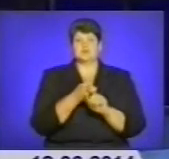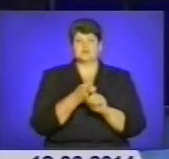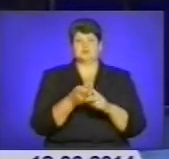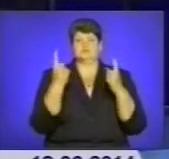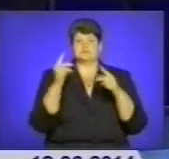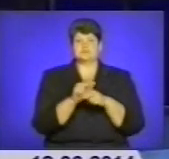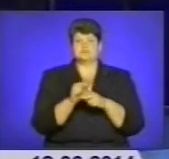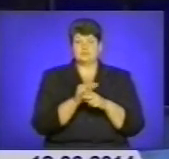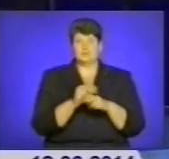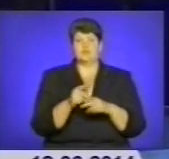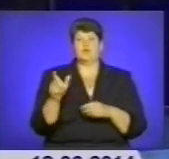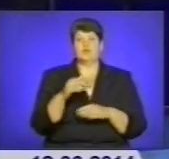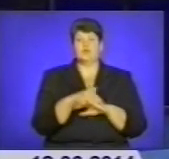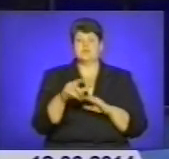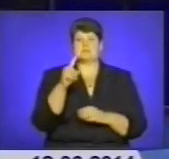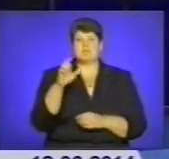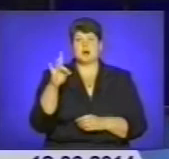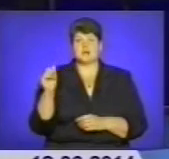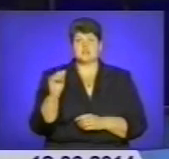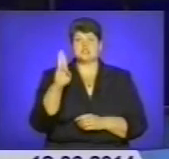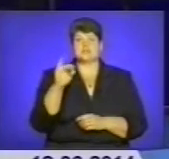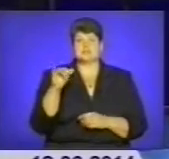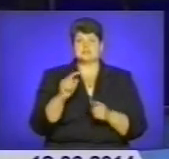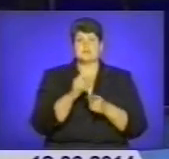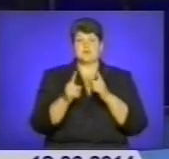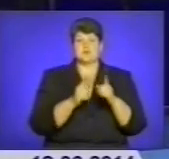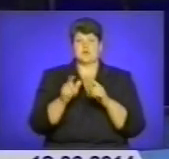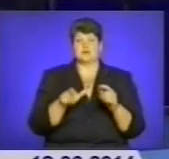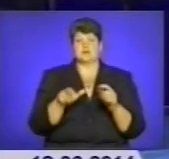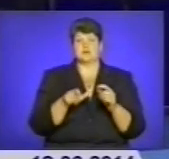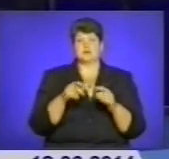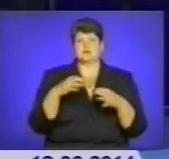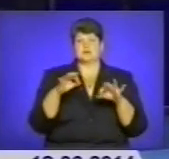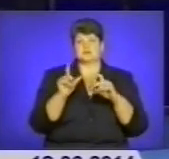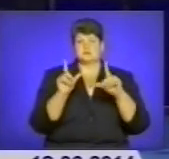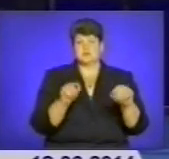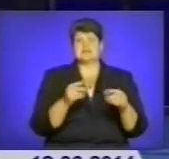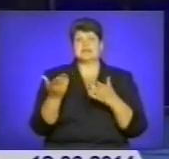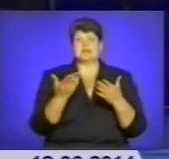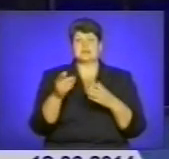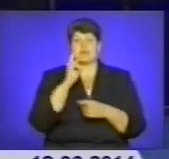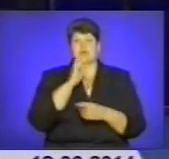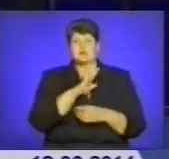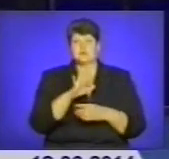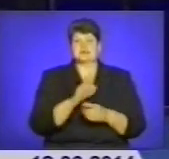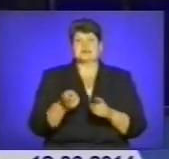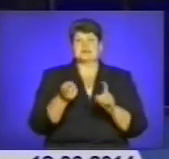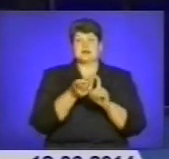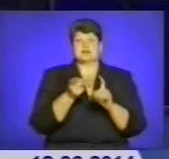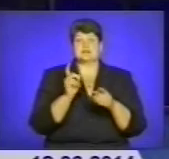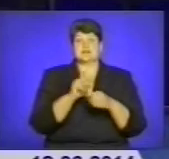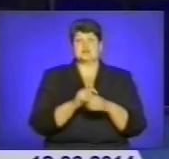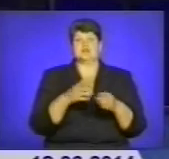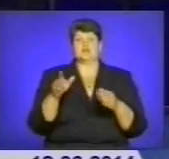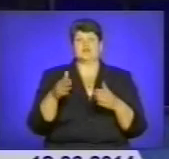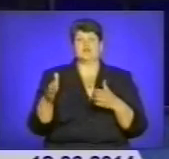двох вулиць Збаразької та Шептицького змінили напряму руху громадського транспорту. З якими незручностями стикаються в дорозі водії та